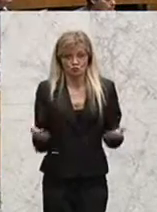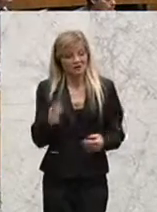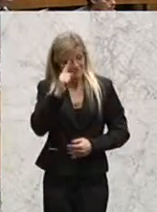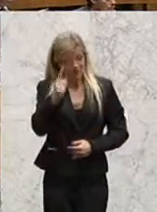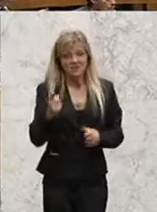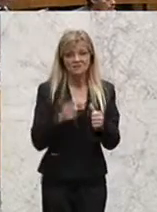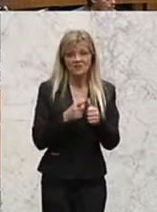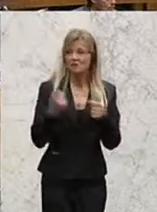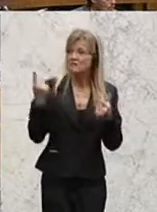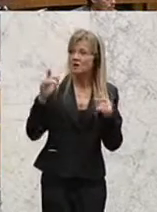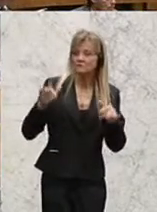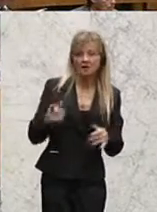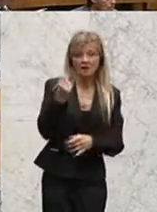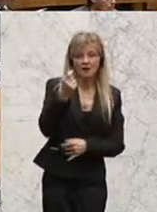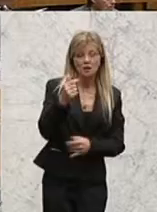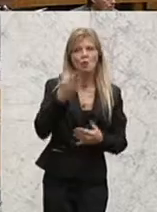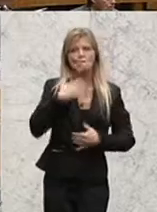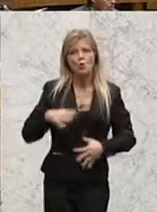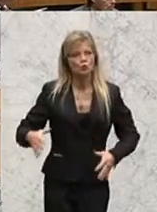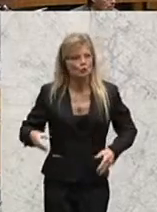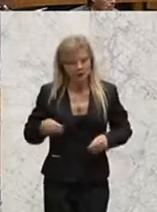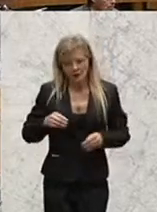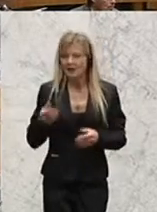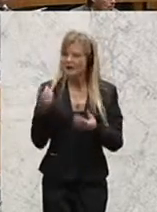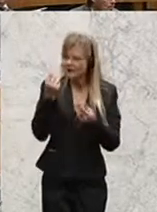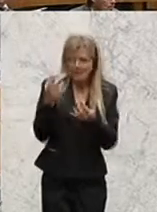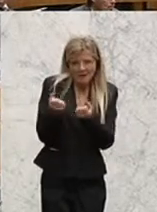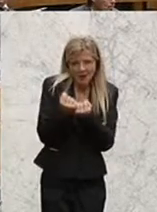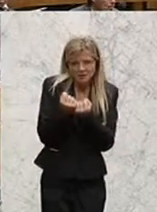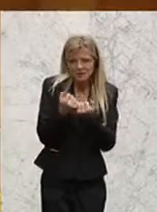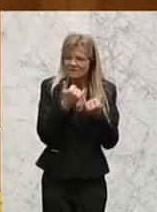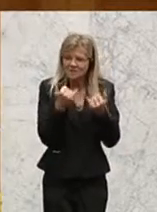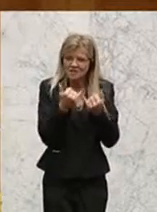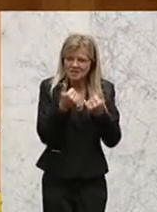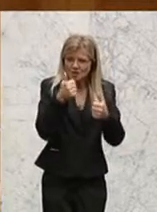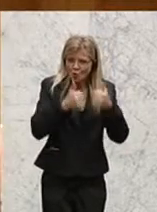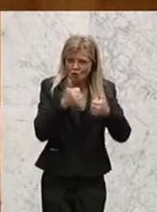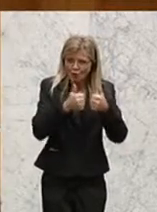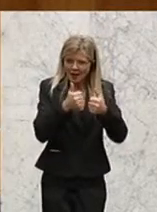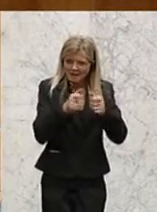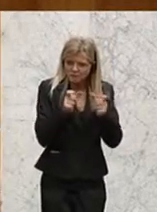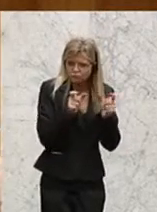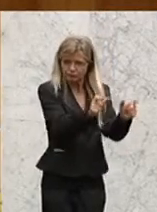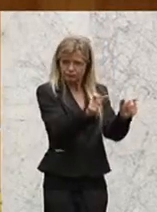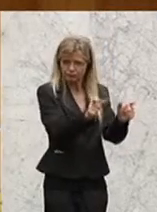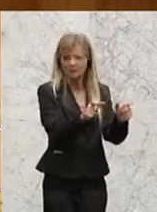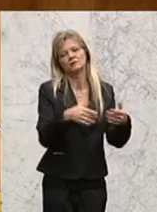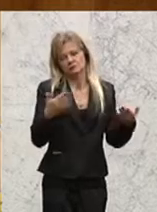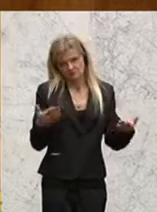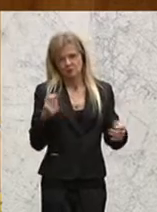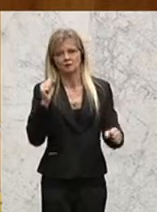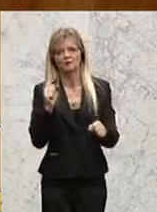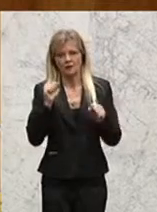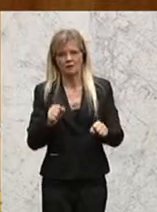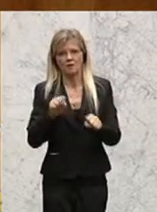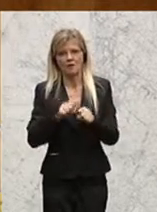jene, die Geld haben und das Geld behalten wollen, Konkurrenz ausschalten. Da kann sogar Krieg geführt werden darum. So funktioniert das in